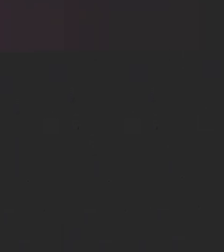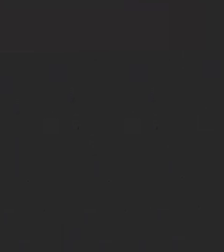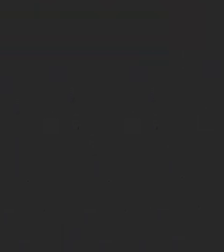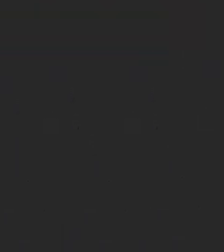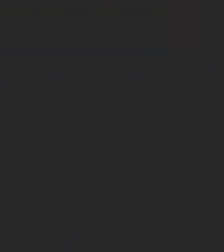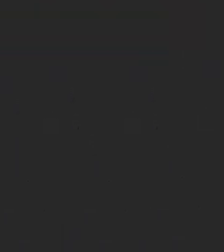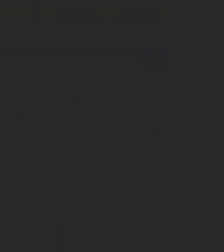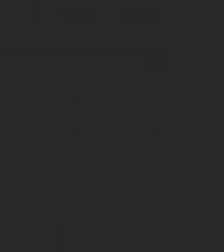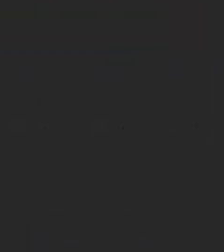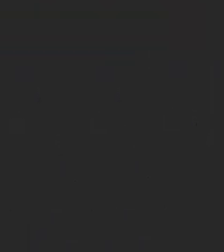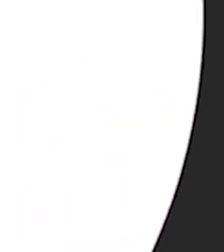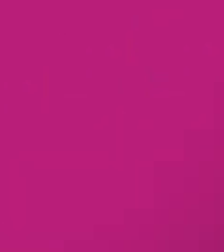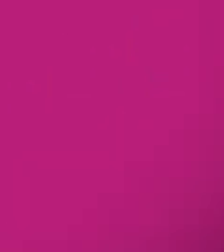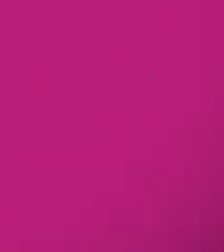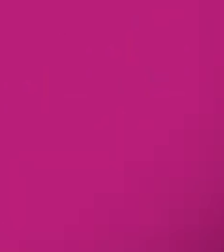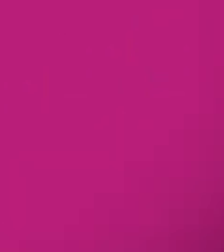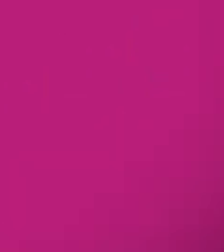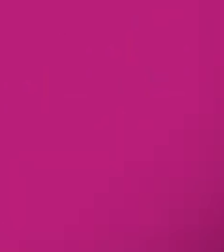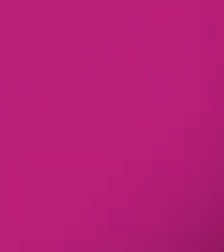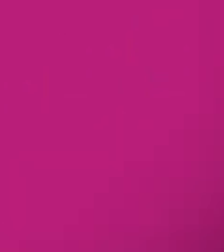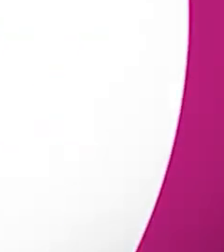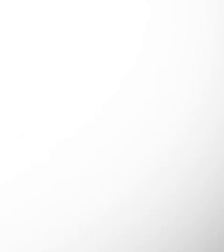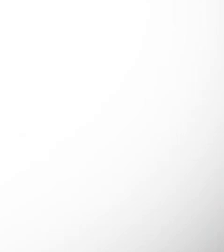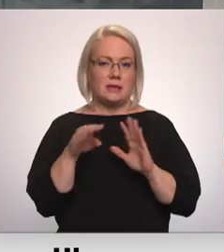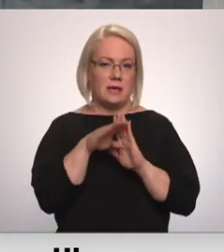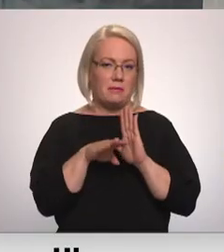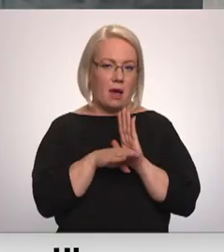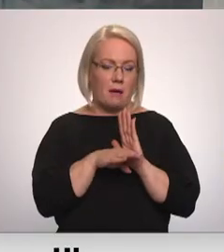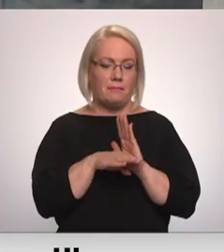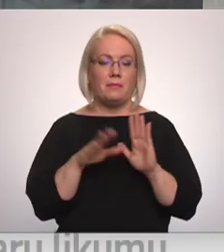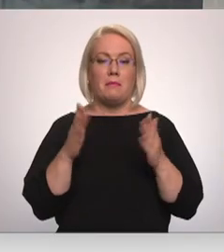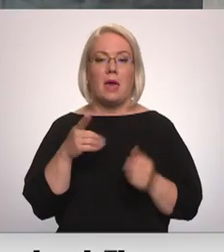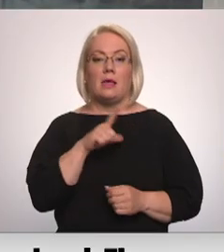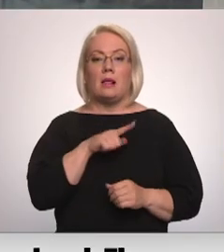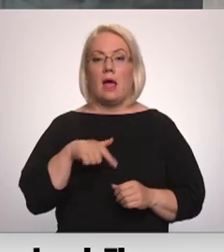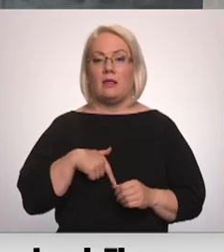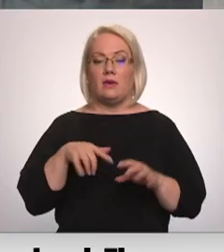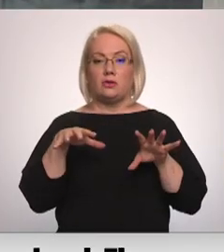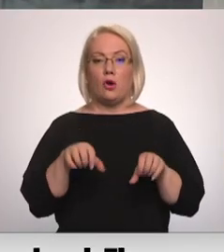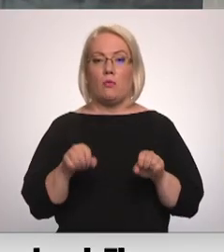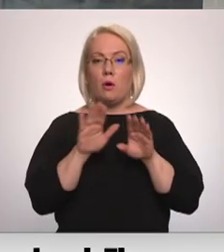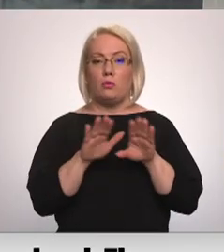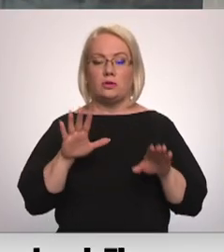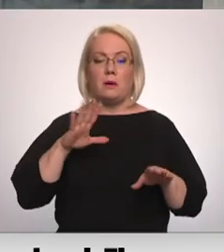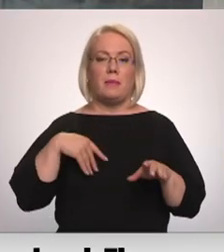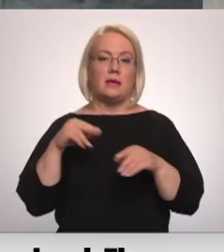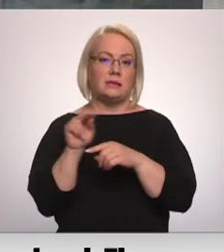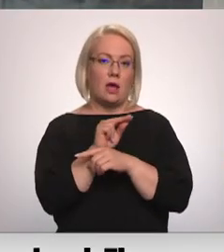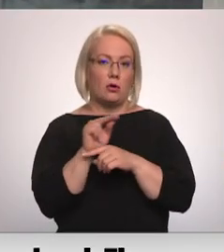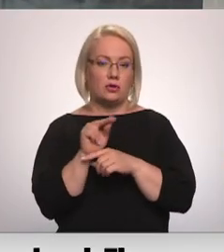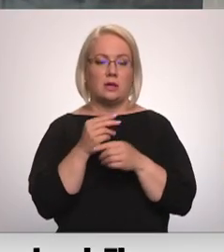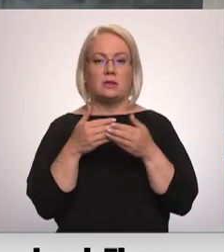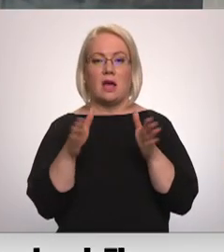Re! Viss ēters ir te! Latvijas okupācijas muzejā pēc rekonstrukcijas